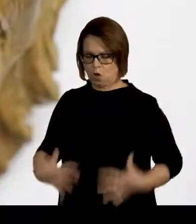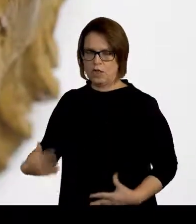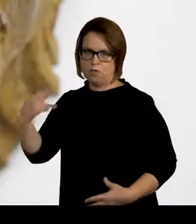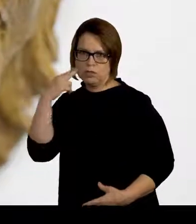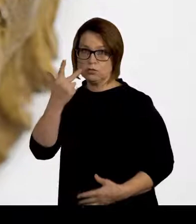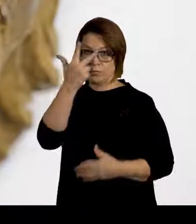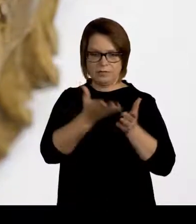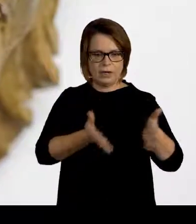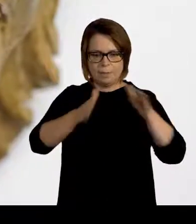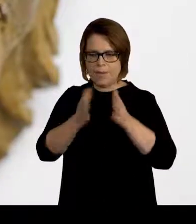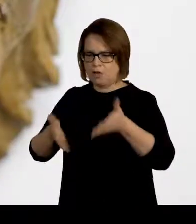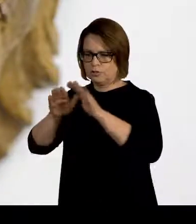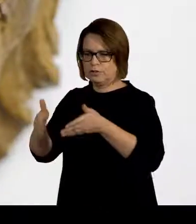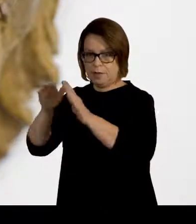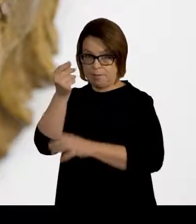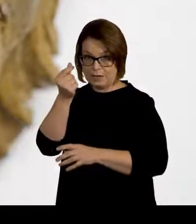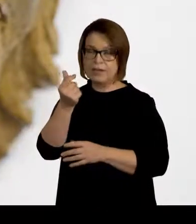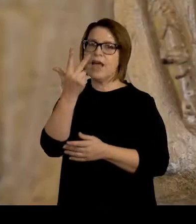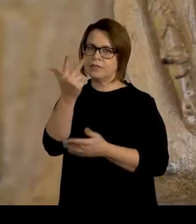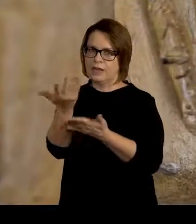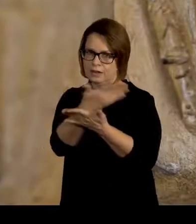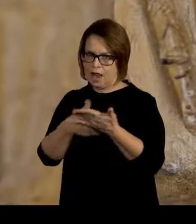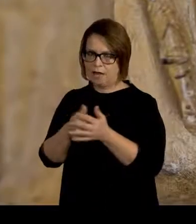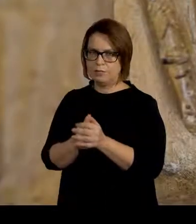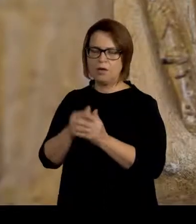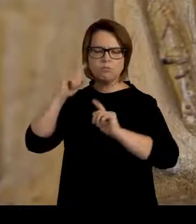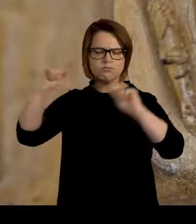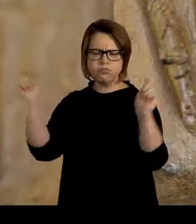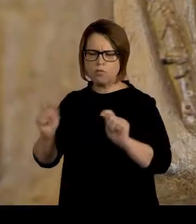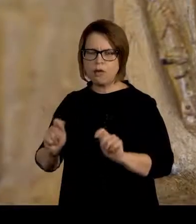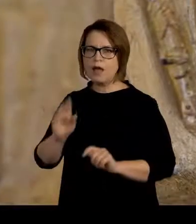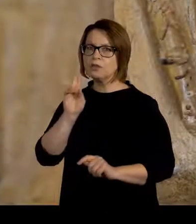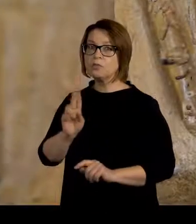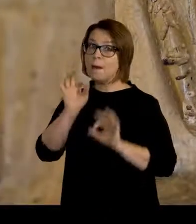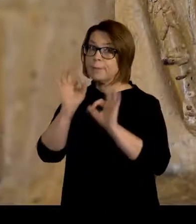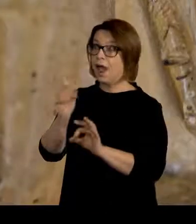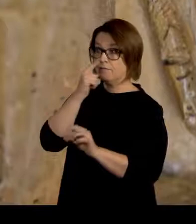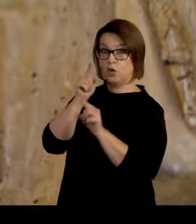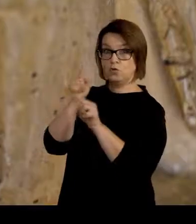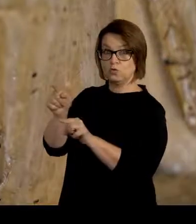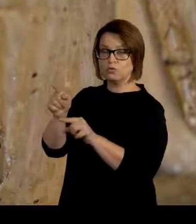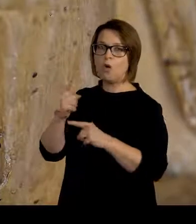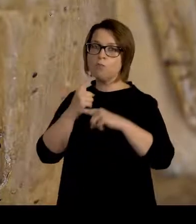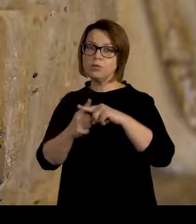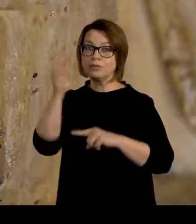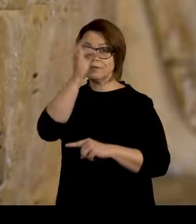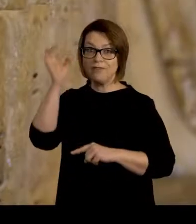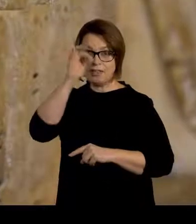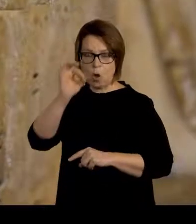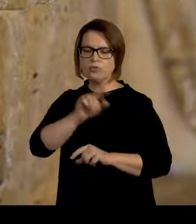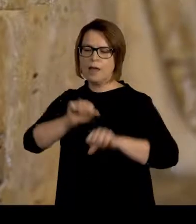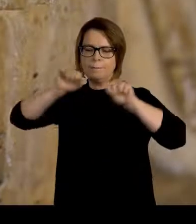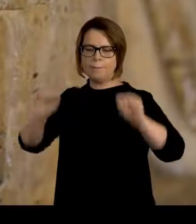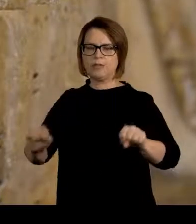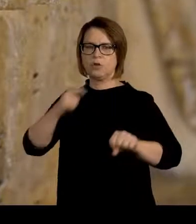biskupa, tri mešce peňazí, tri chlebi. Najväčšiu popularitu má Sv. Mikuláš v Rusku, kde je spolu so Sv. Ondrejom